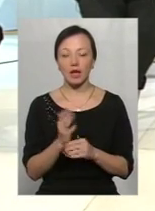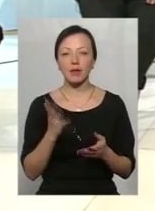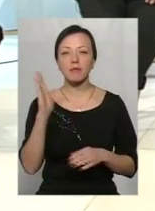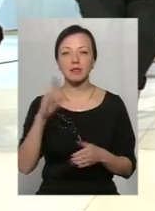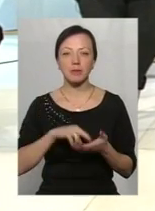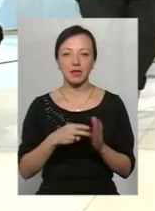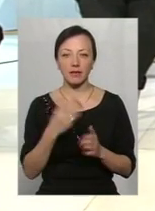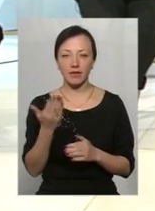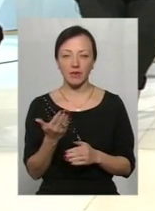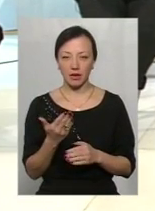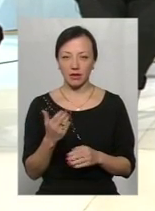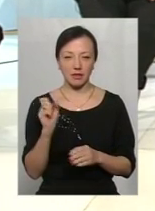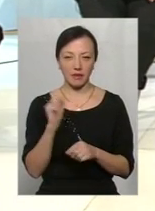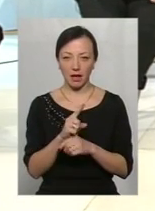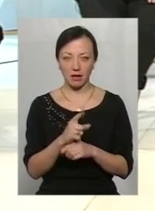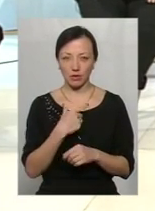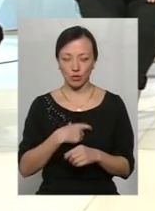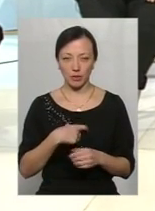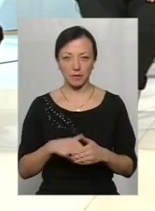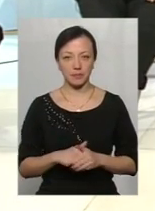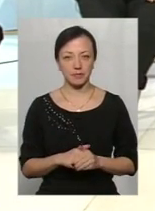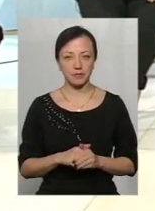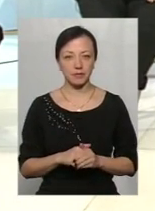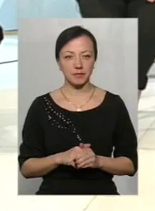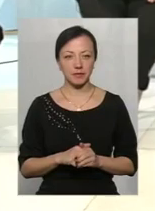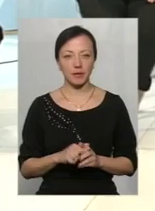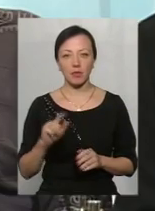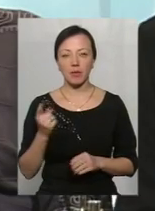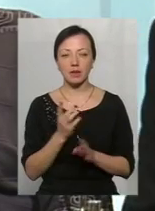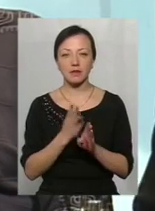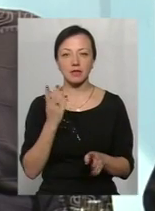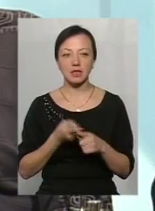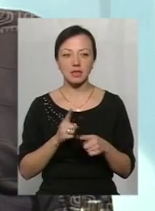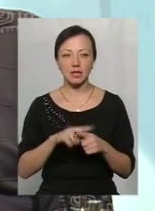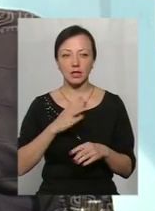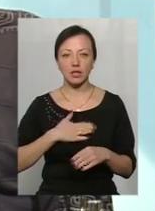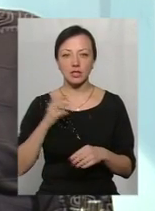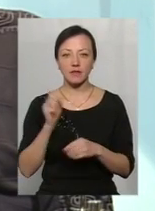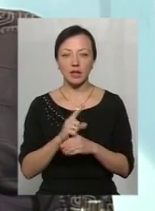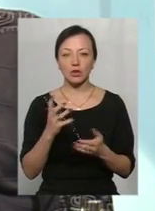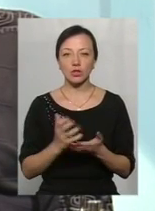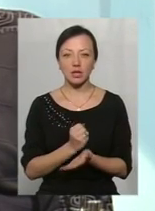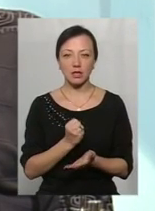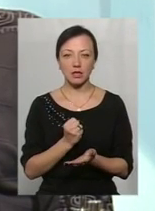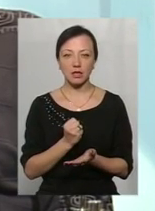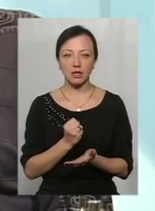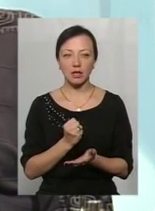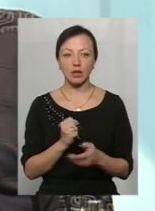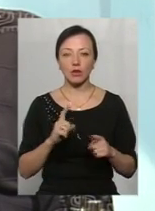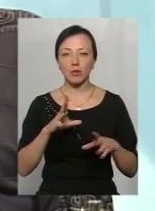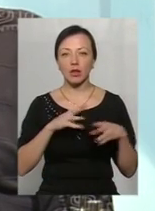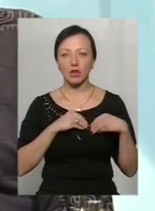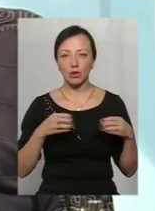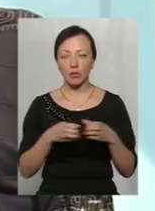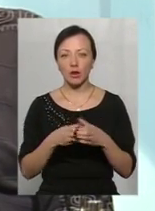перспективи ви, які першочергові завдання ви ставите на цей рік? Перш за все, це наше завдання досягти того, щоб в нашій